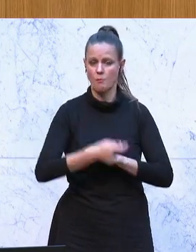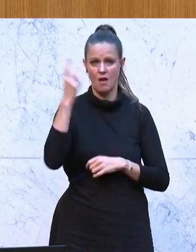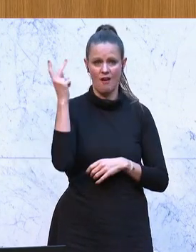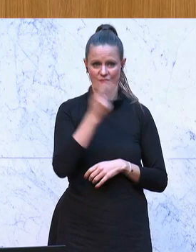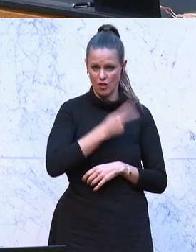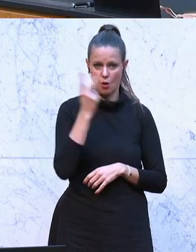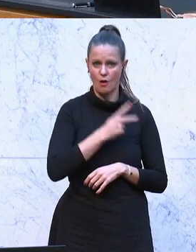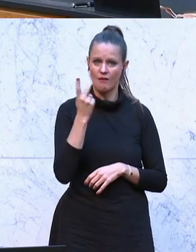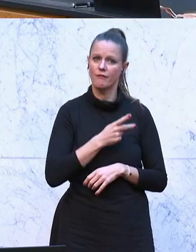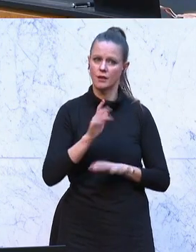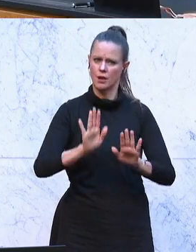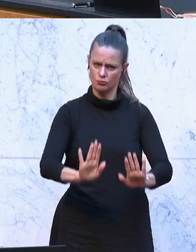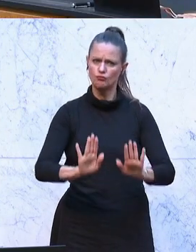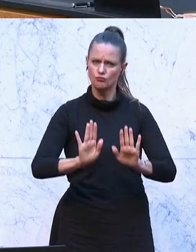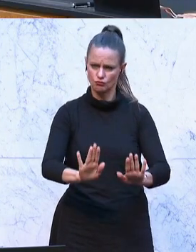im Beugenflach halten.